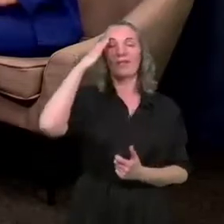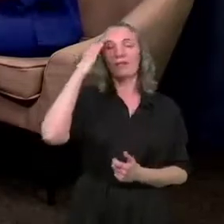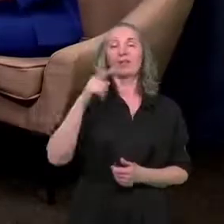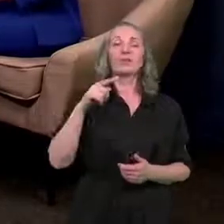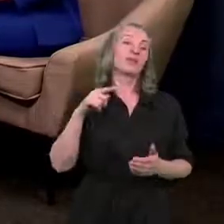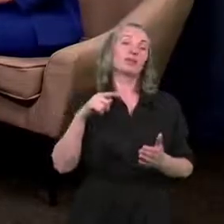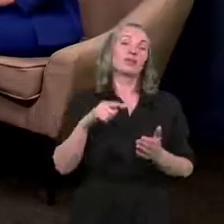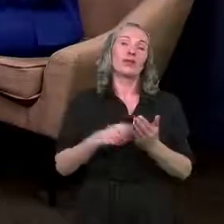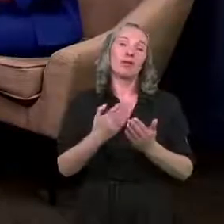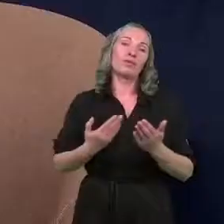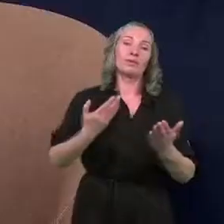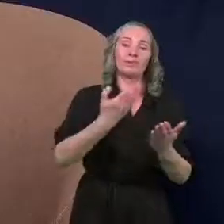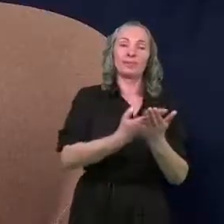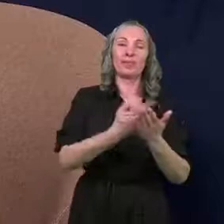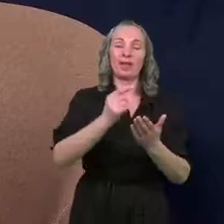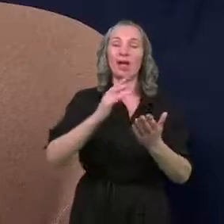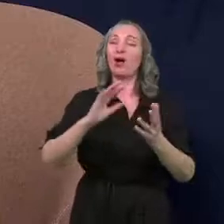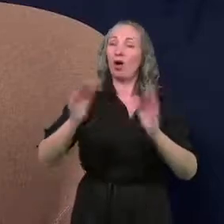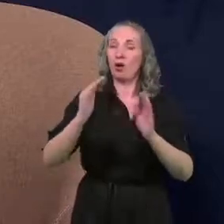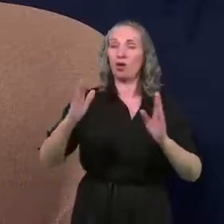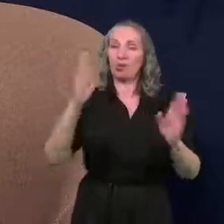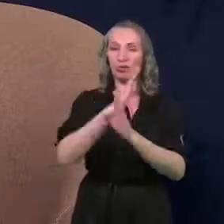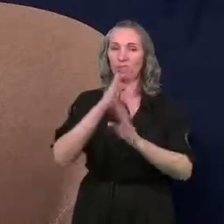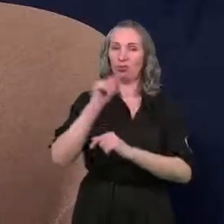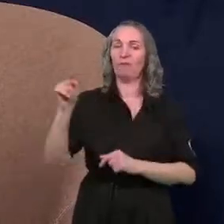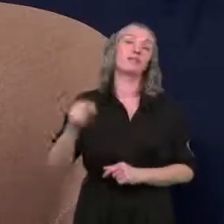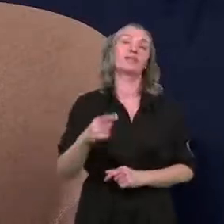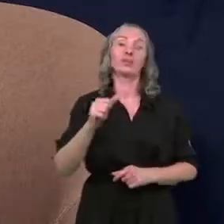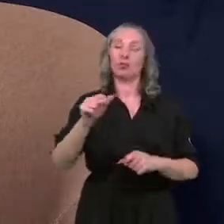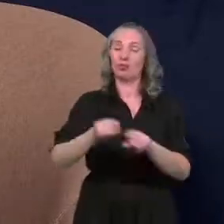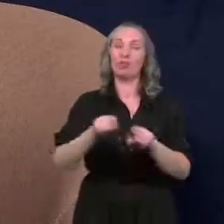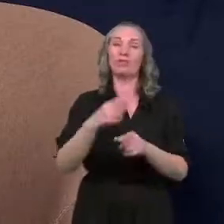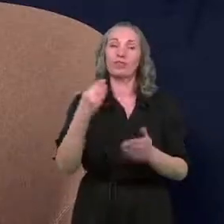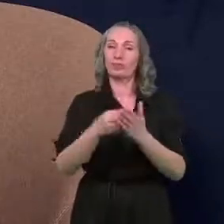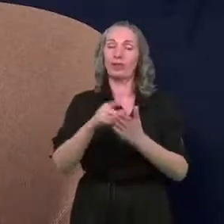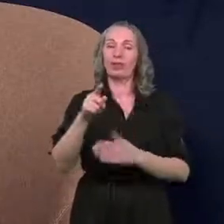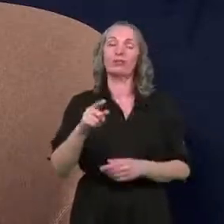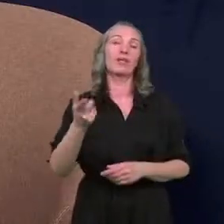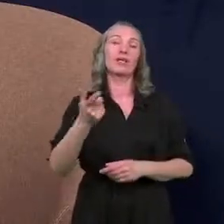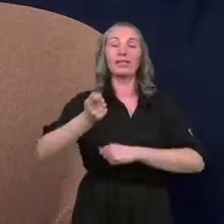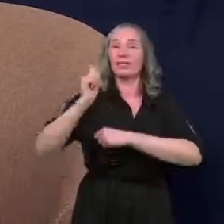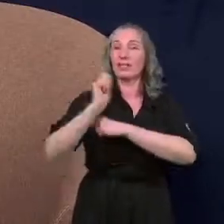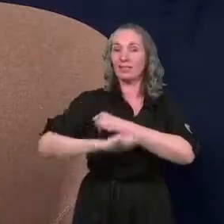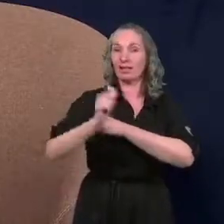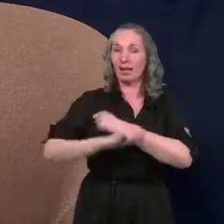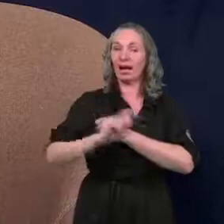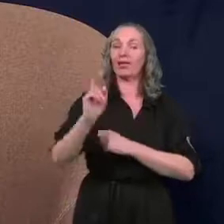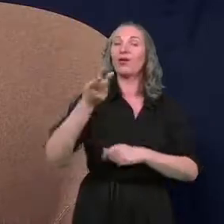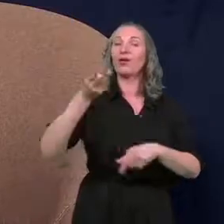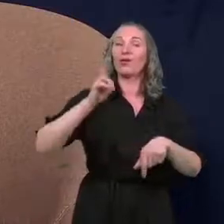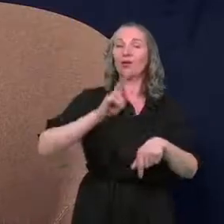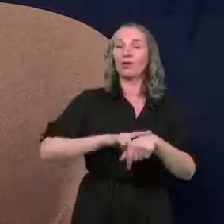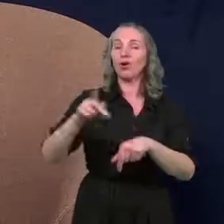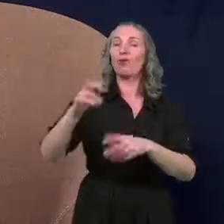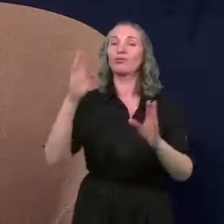te, co są dedykowane pieniądze na ochronę środowiska, to są również pieniądze z kar dla tych, którzy to